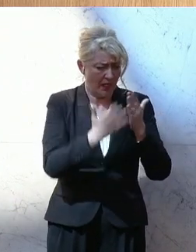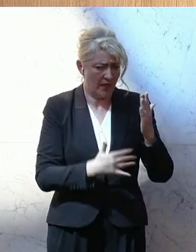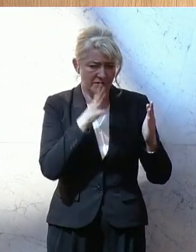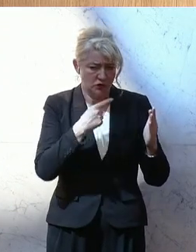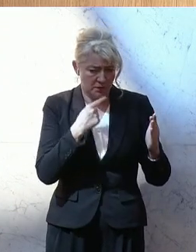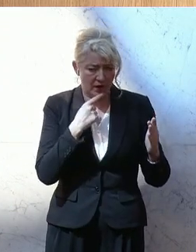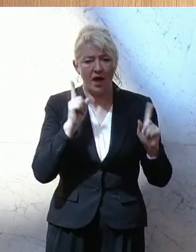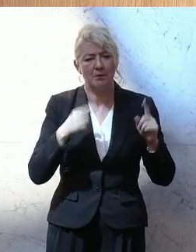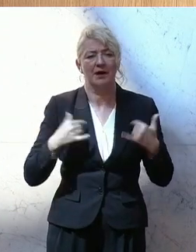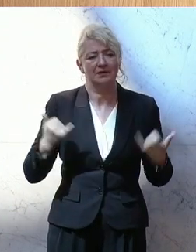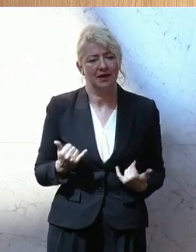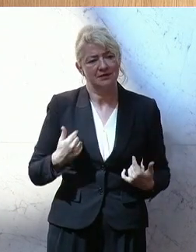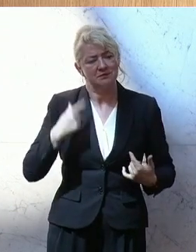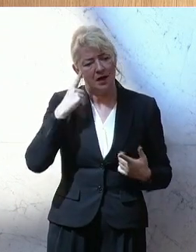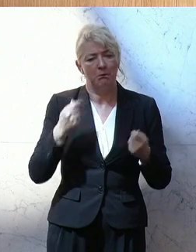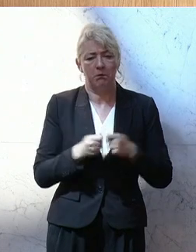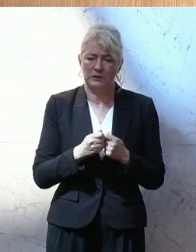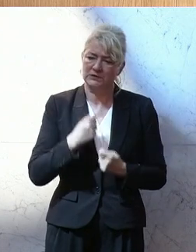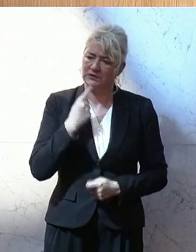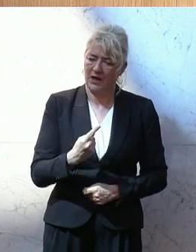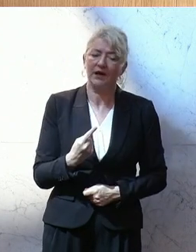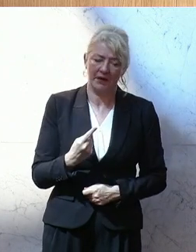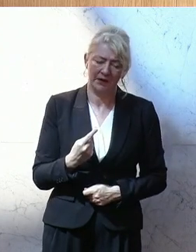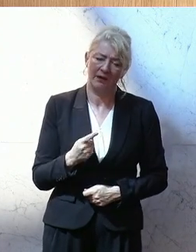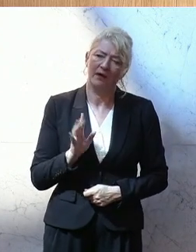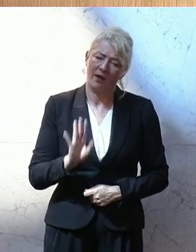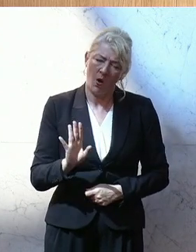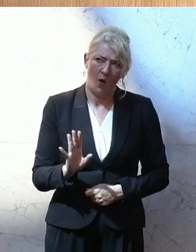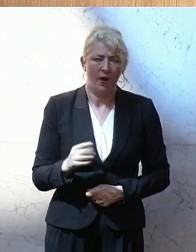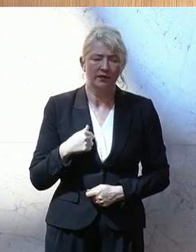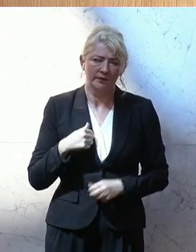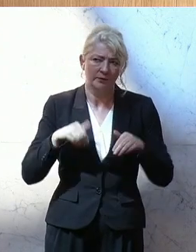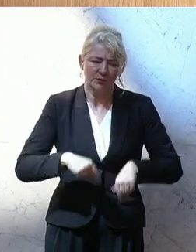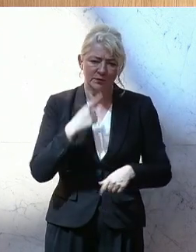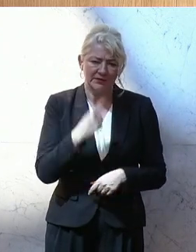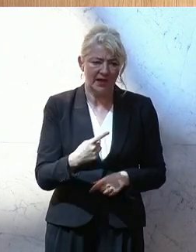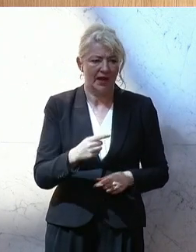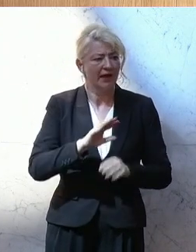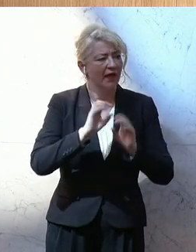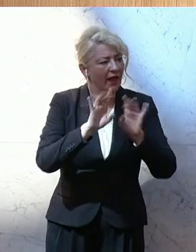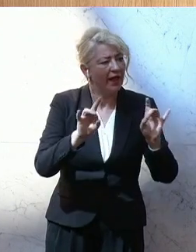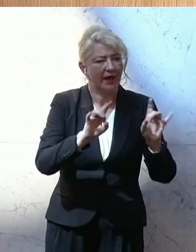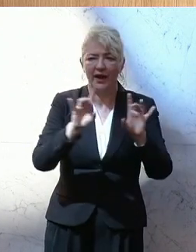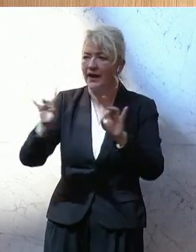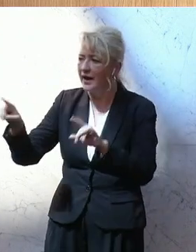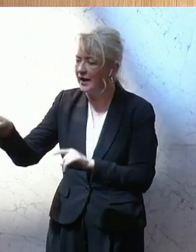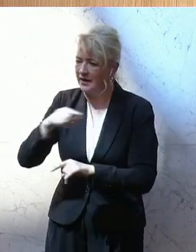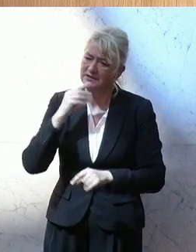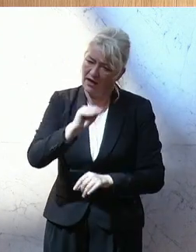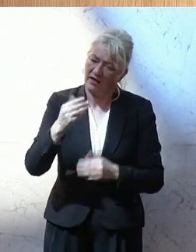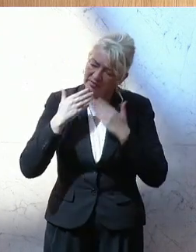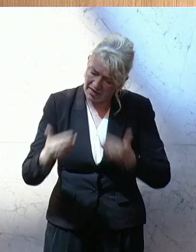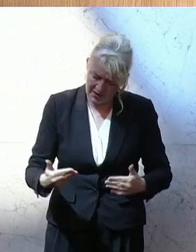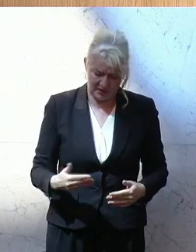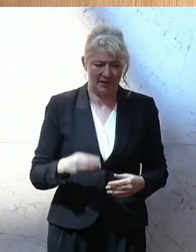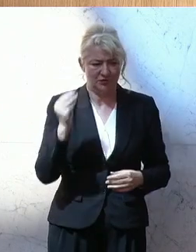halte ich es für angebracht, dass es eigentlich einmal sich gehört, auch Danke zu sagen. Danke an unsere Lehrerinnen und Lehrer an den Schulen. Vielen